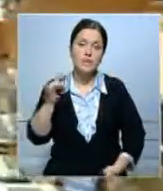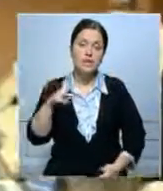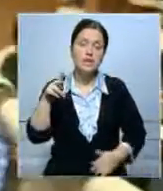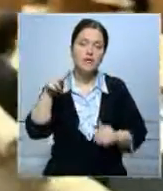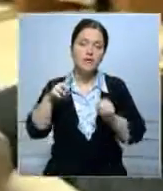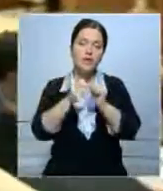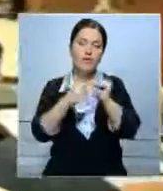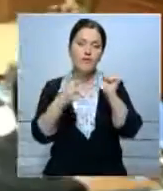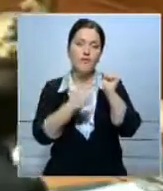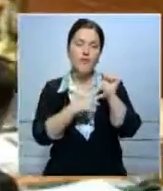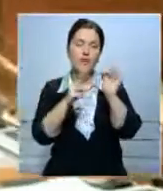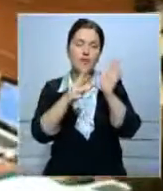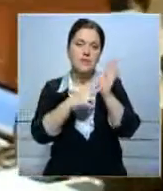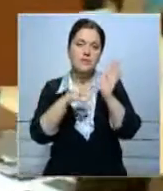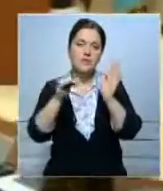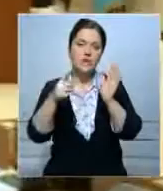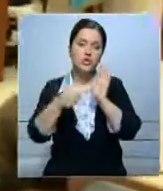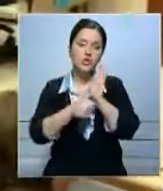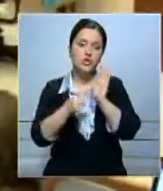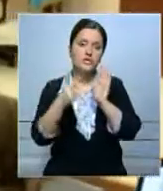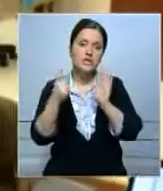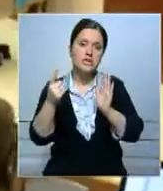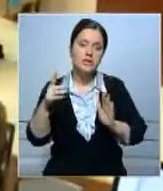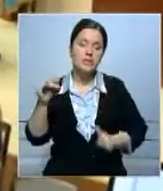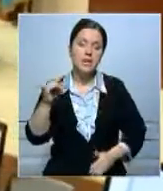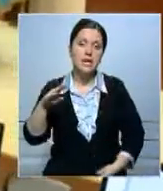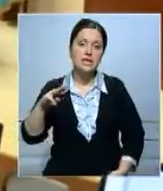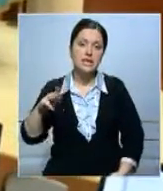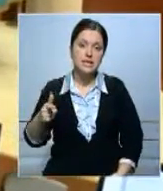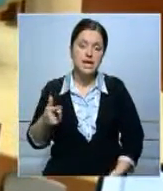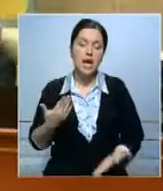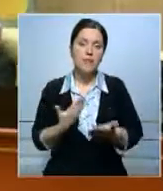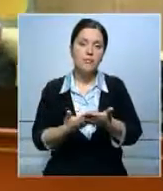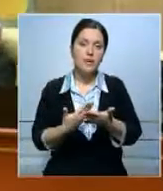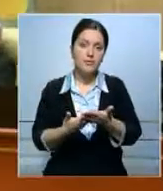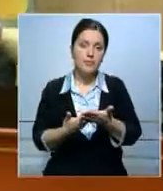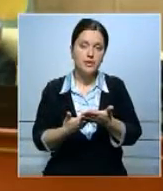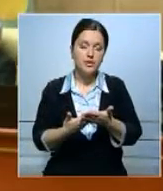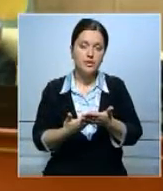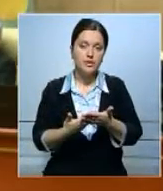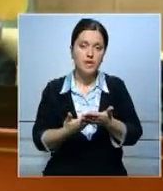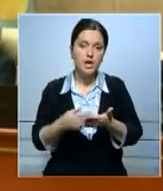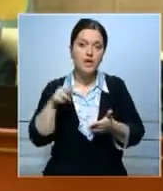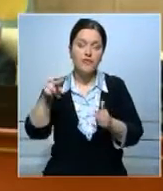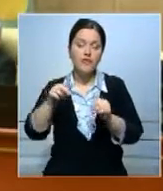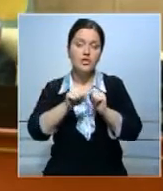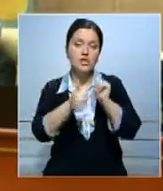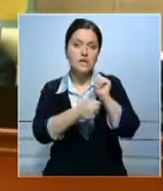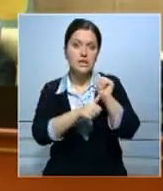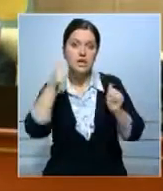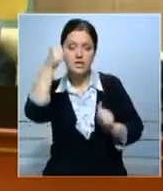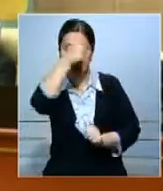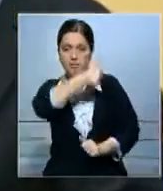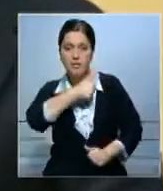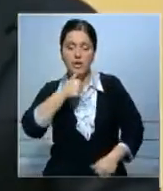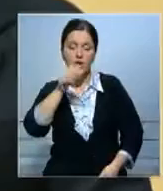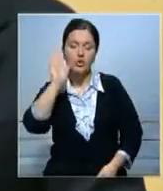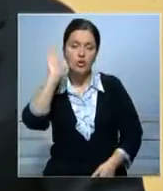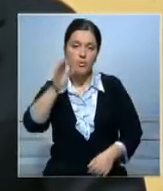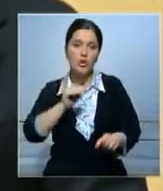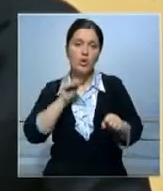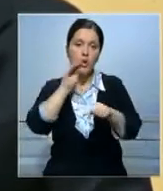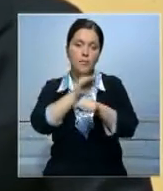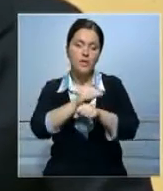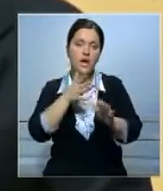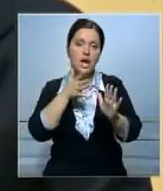году 7 триллионов 621 миллиард тенге. К примеру, в 2016 году будут повышены